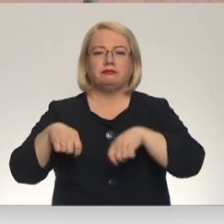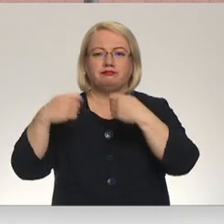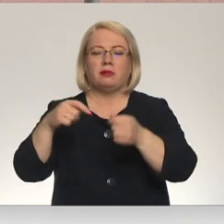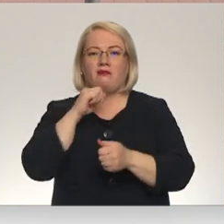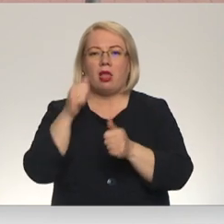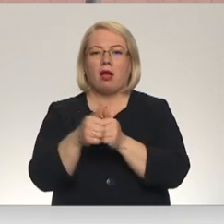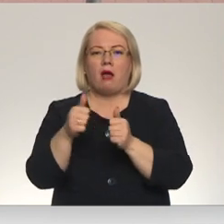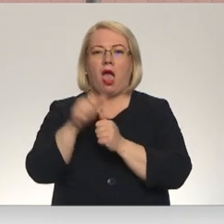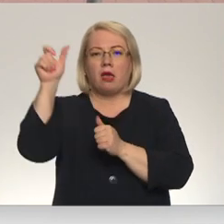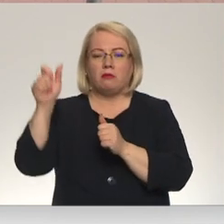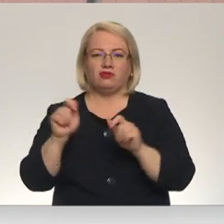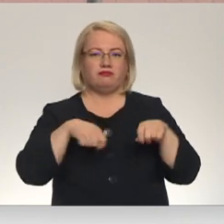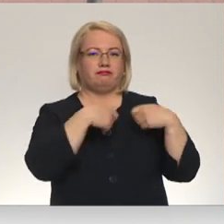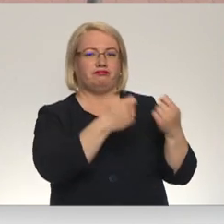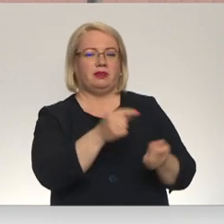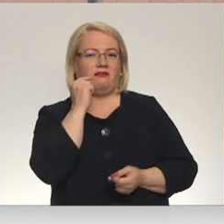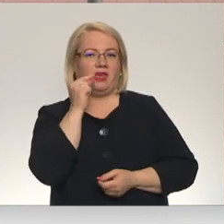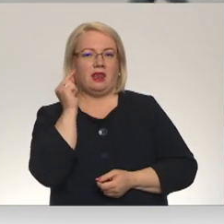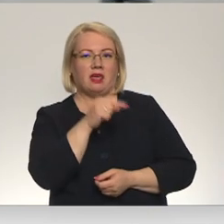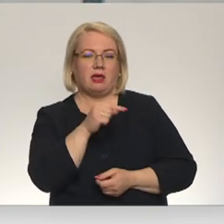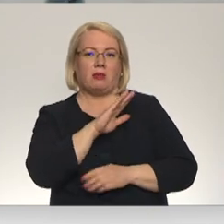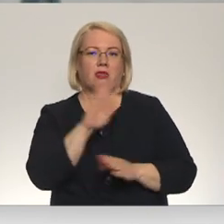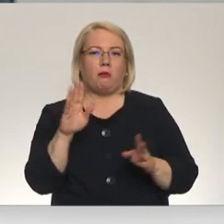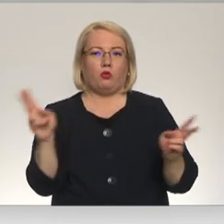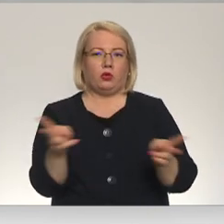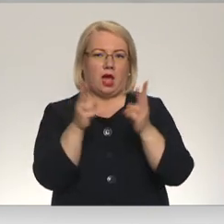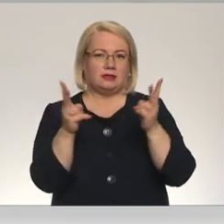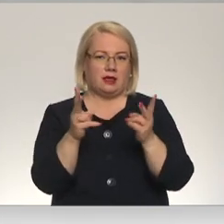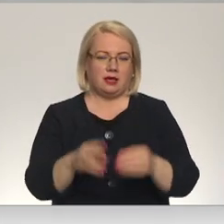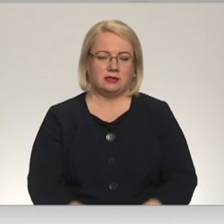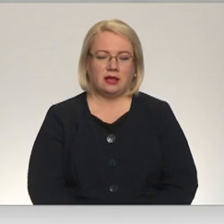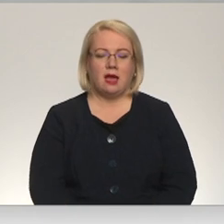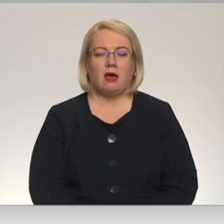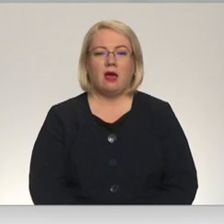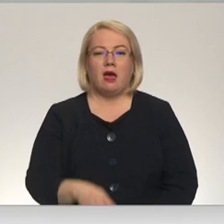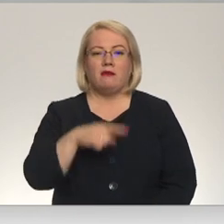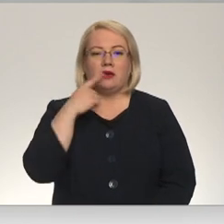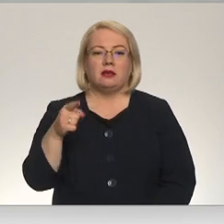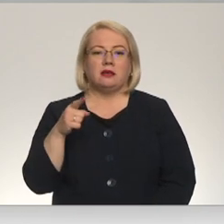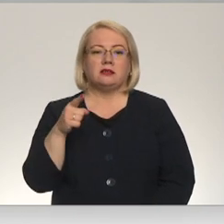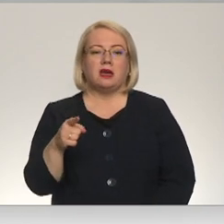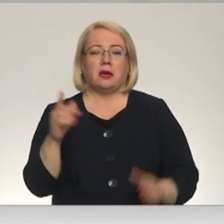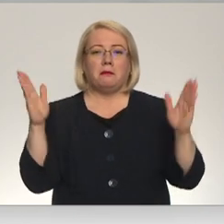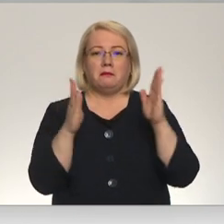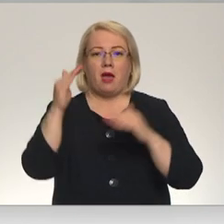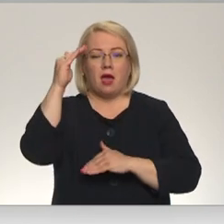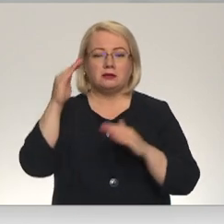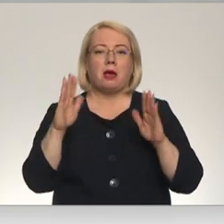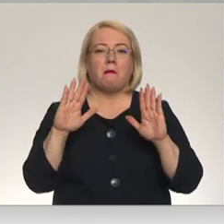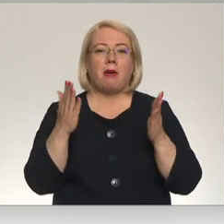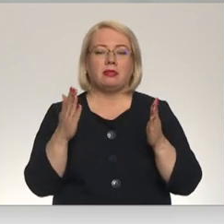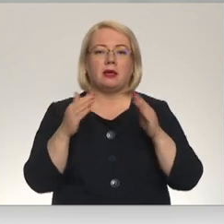atdevis Zigurda kungam, lai nebūtu jāsadēdzina. Malkus vietība tur ir neliela, bet viņš ir kā